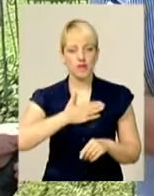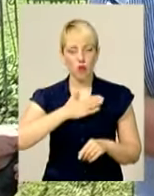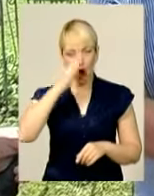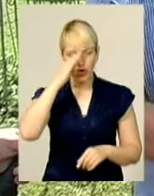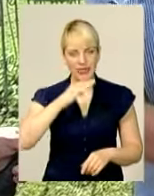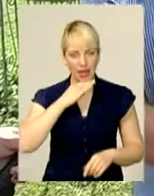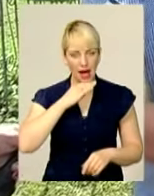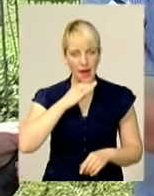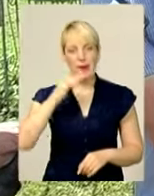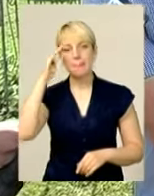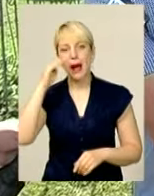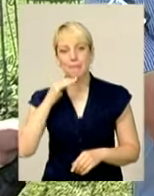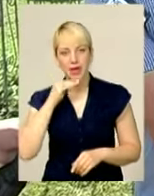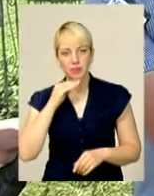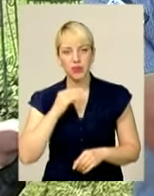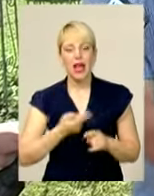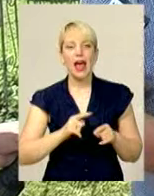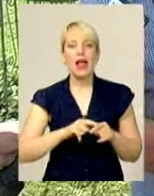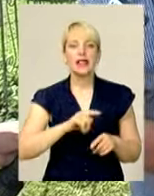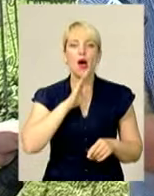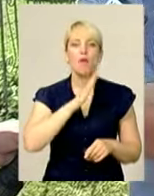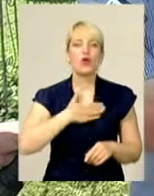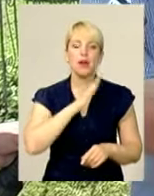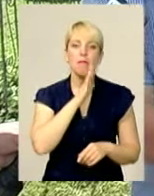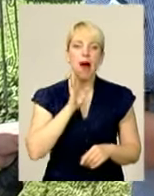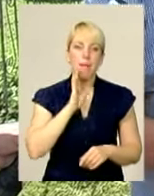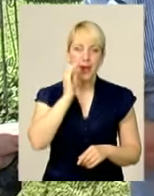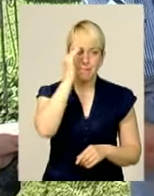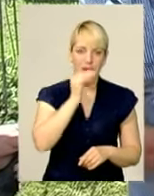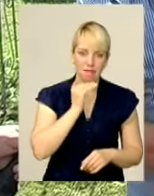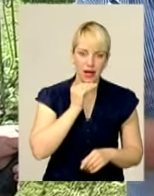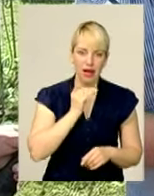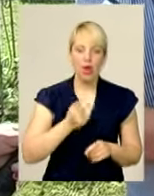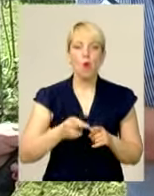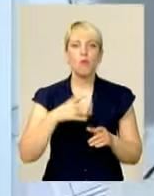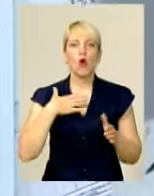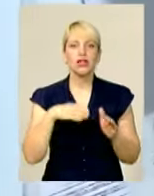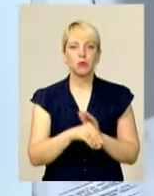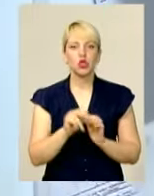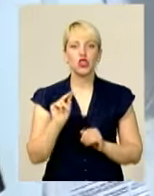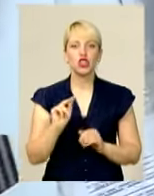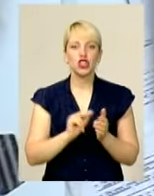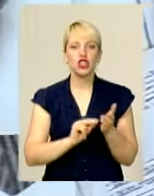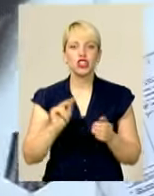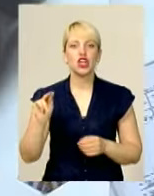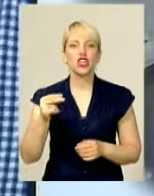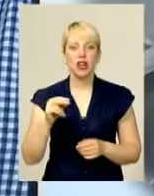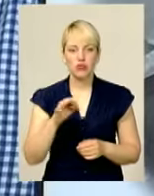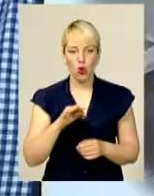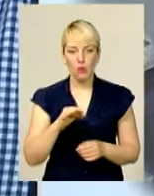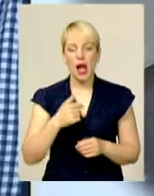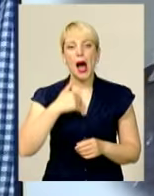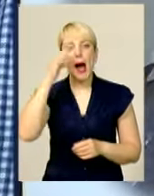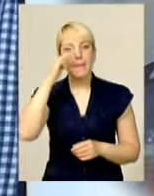отця-папа, це папа моєї мами, він погиб в Чернігівській області. От папа-отця 5 лагерей немецьких